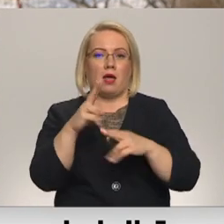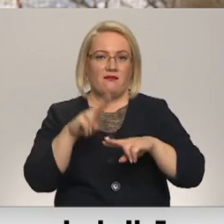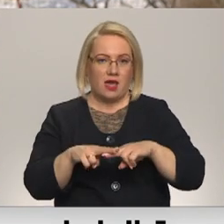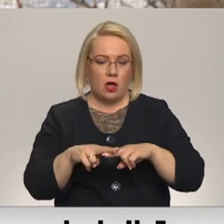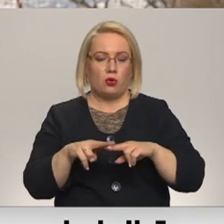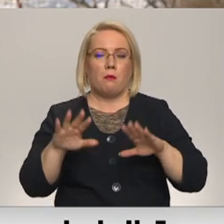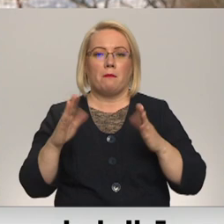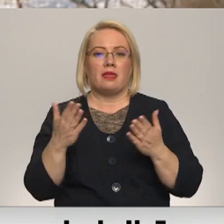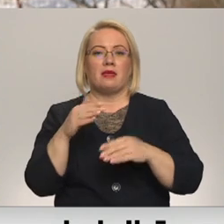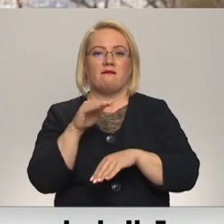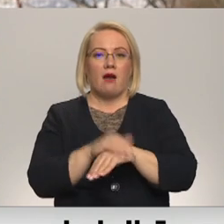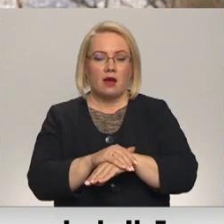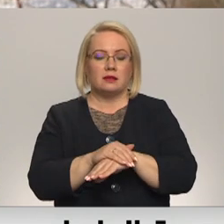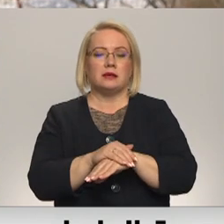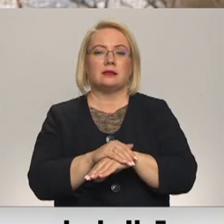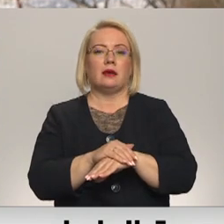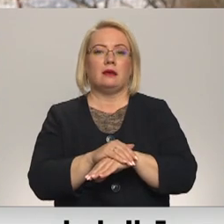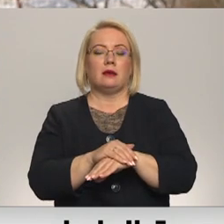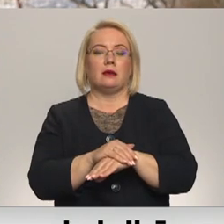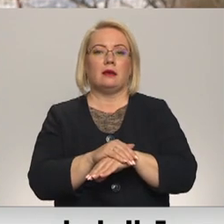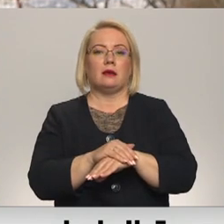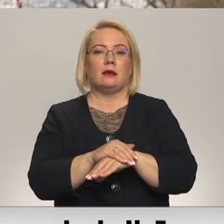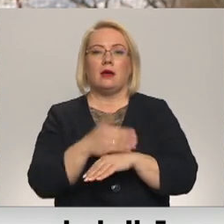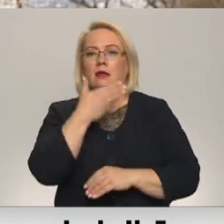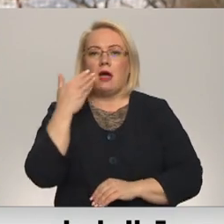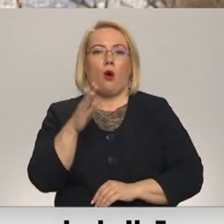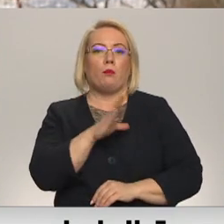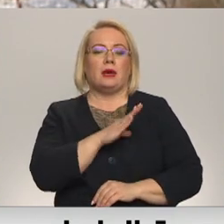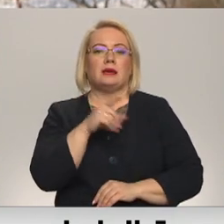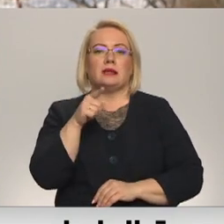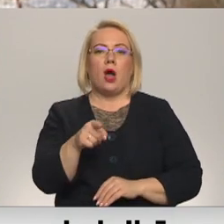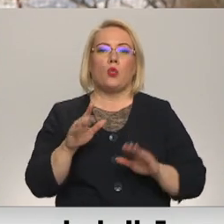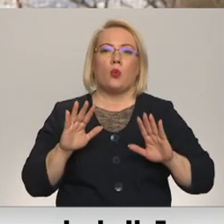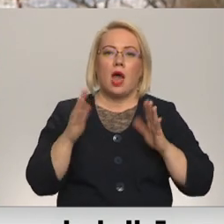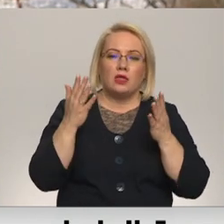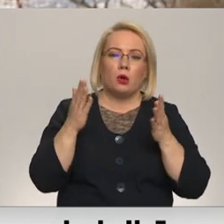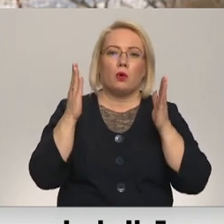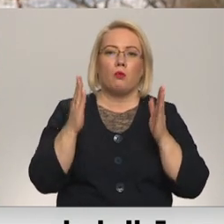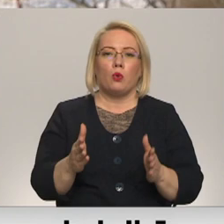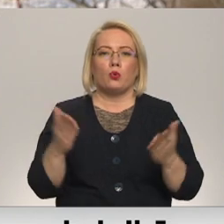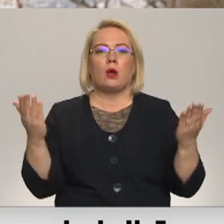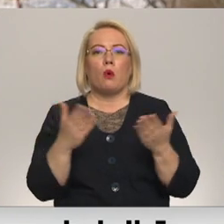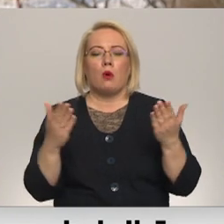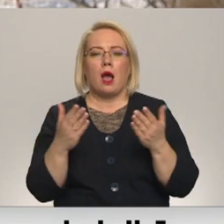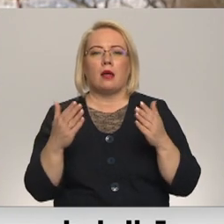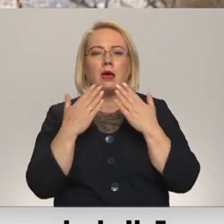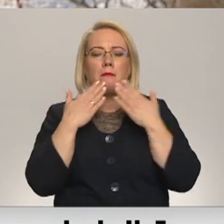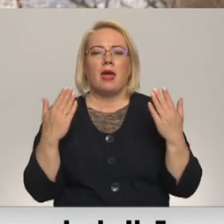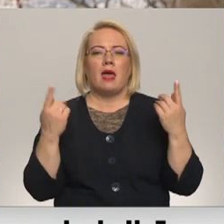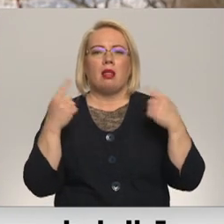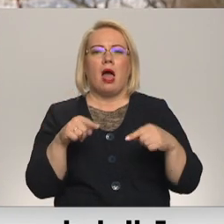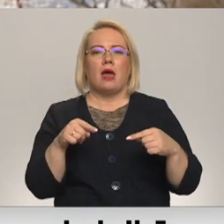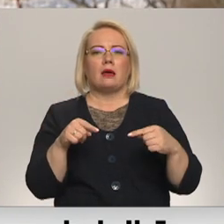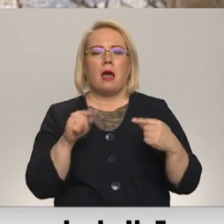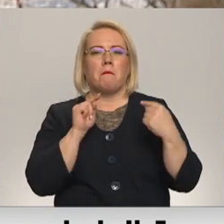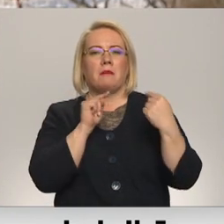bet faktiski nav bijis tādu gadījumu, ka būtu kaut kāda pēdējā laika pretestība,